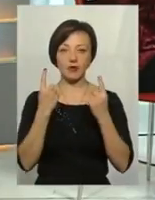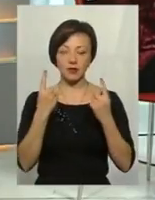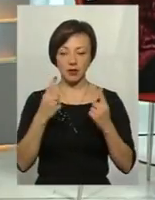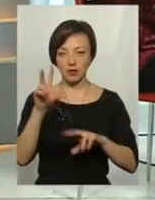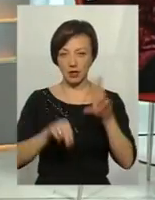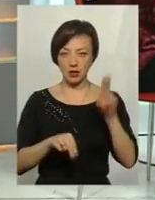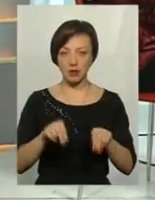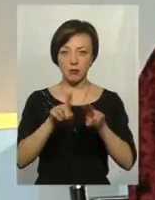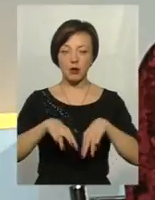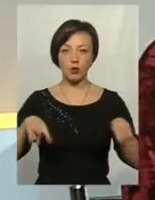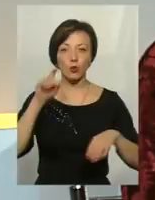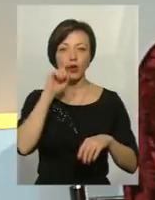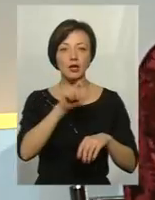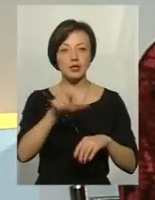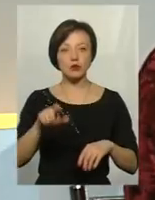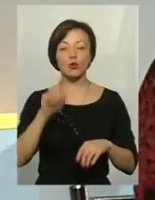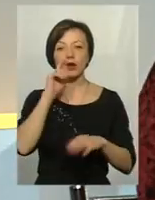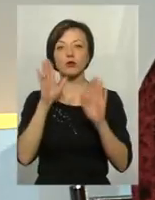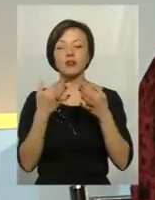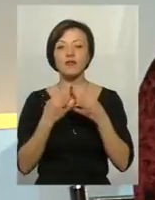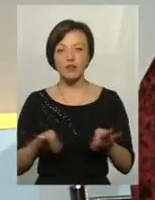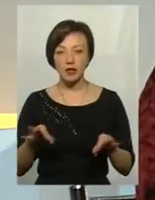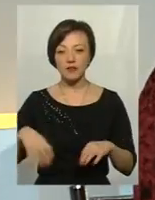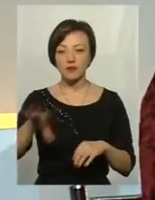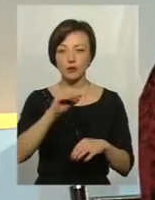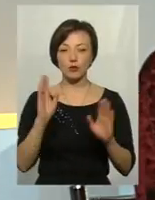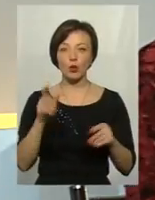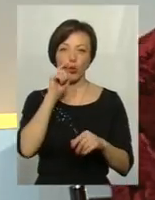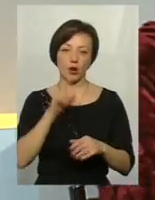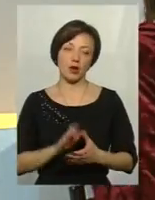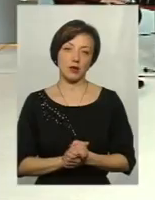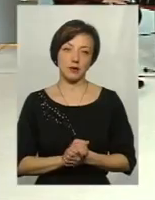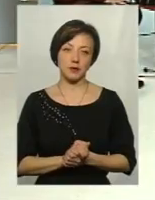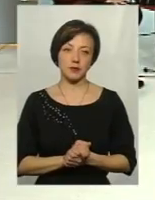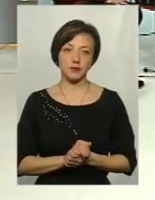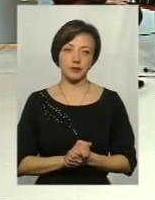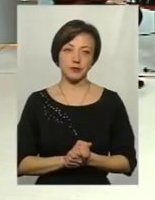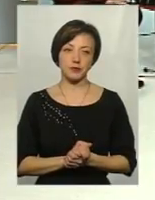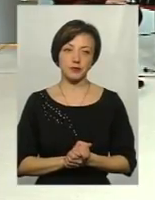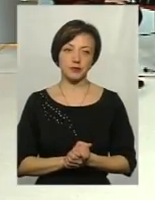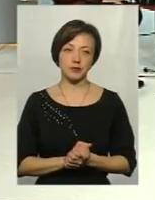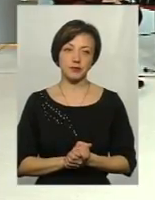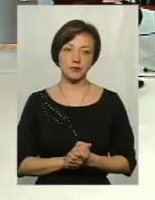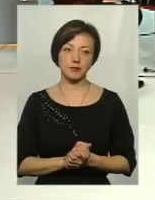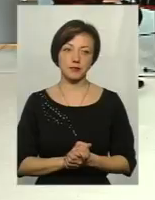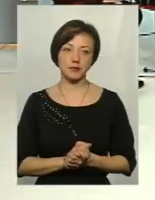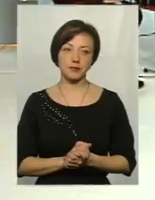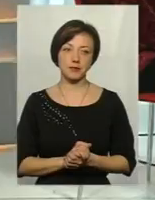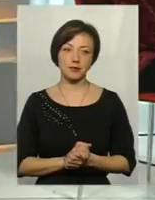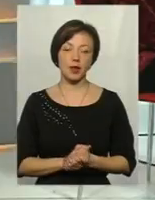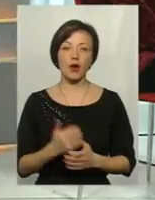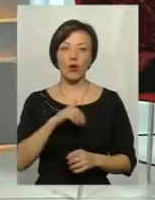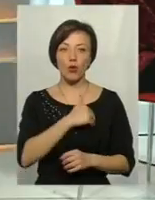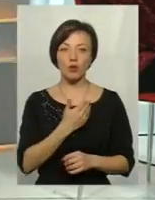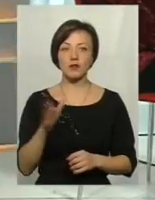надію, як мільйони українців, що Україна буде вільною і всюди буде Україна. Пані Нимон, ваша позиція? Я хочу,